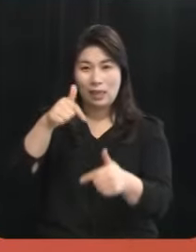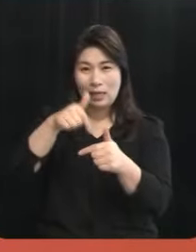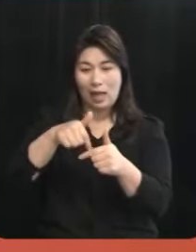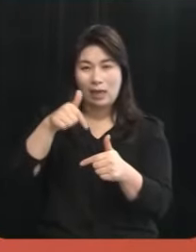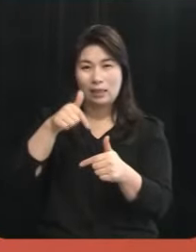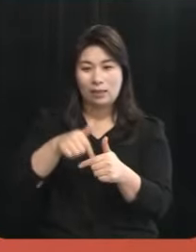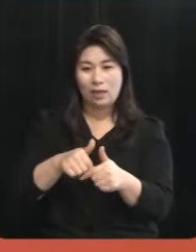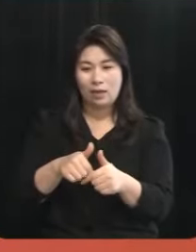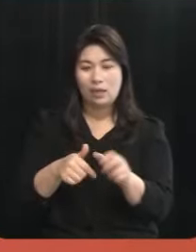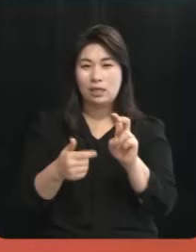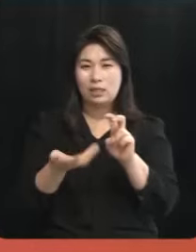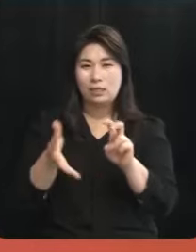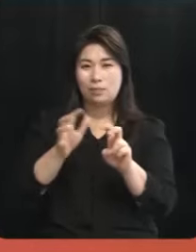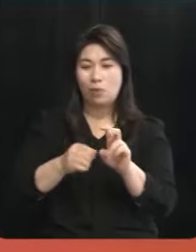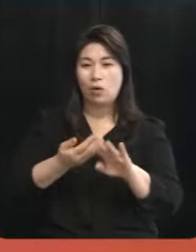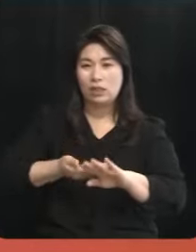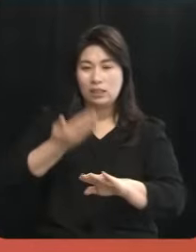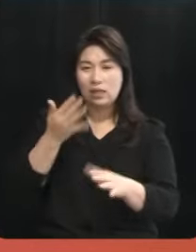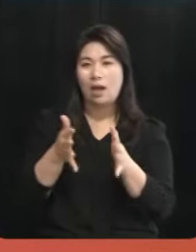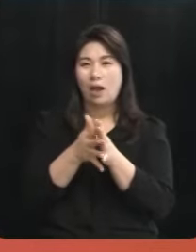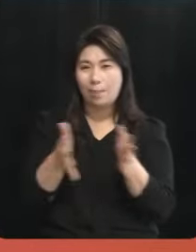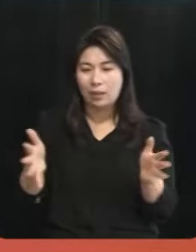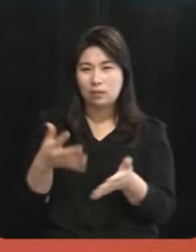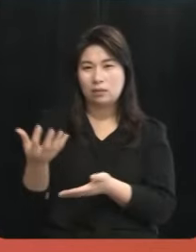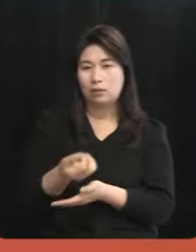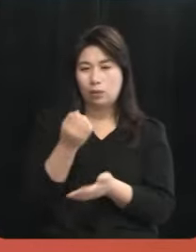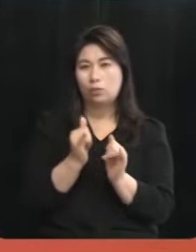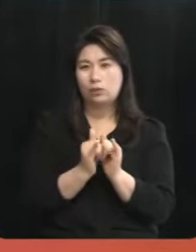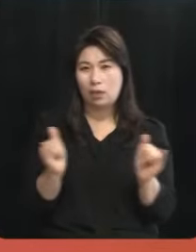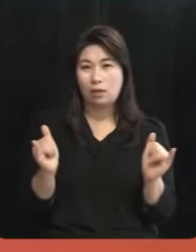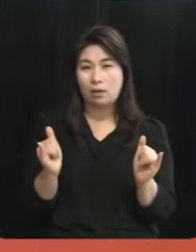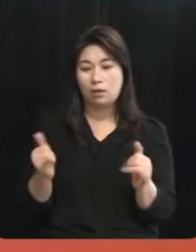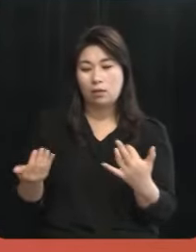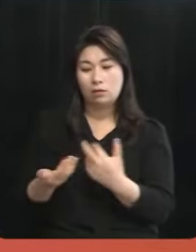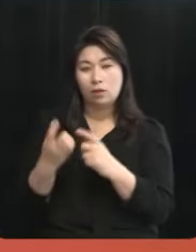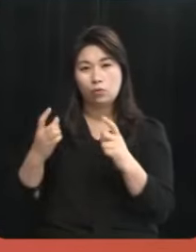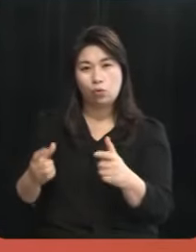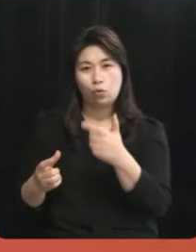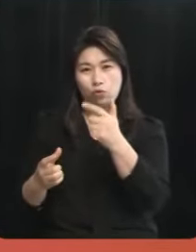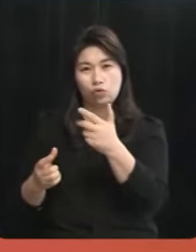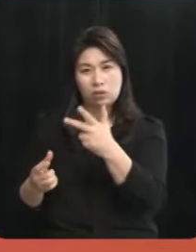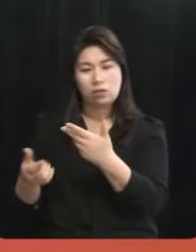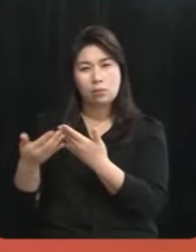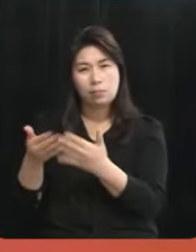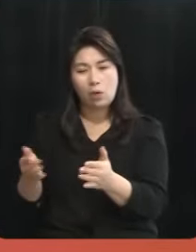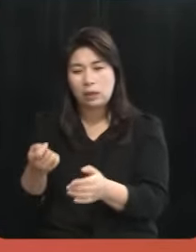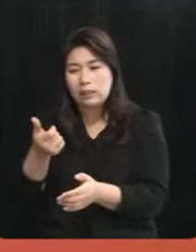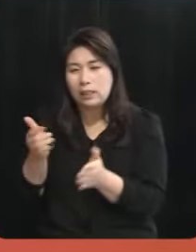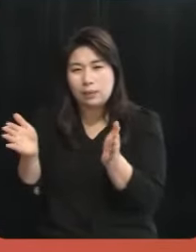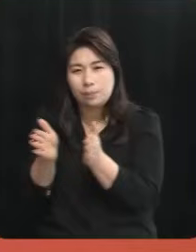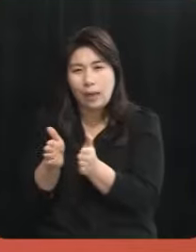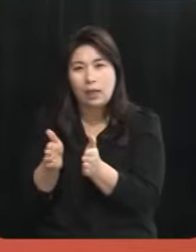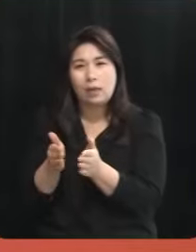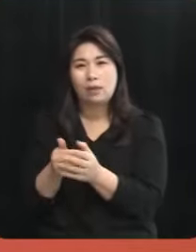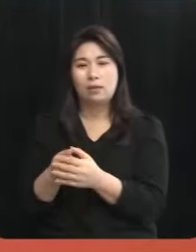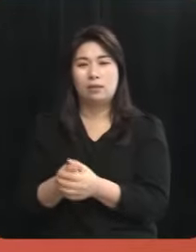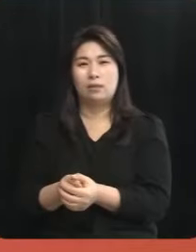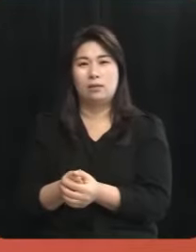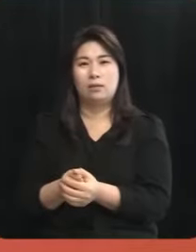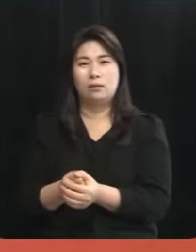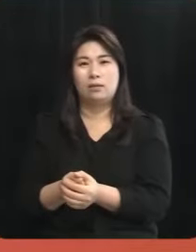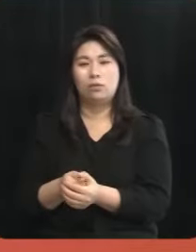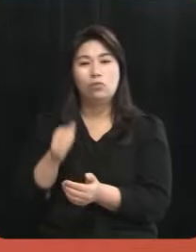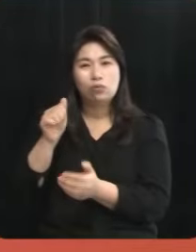20억 이상 아파트를 소유하면서 제주에는 6.7평 작은 방 또는 집에서 사는